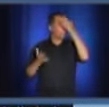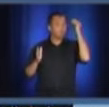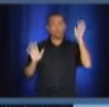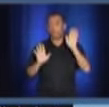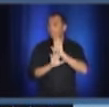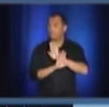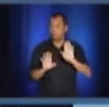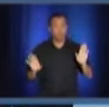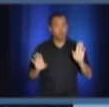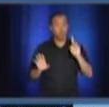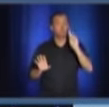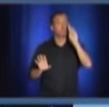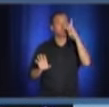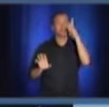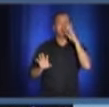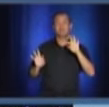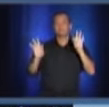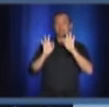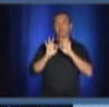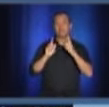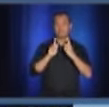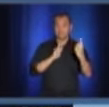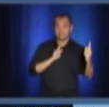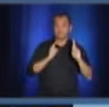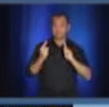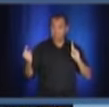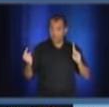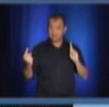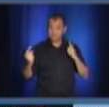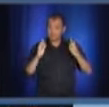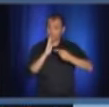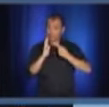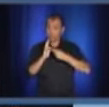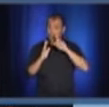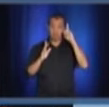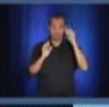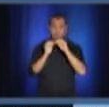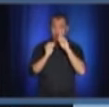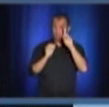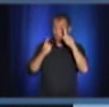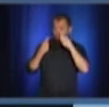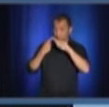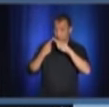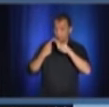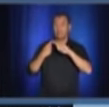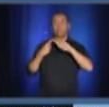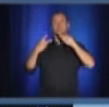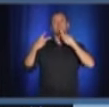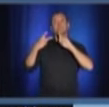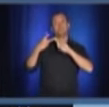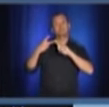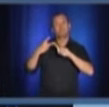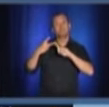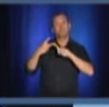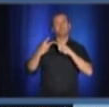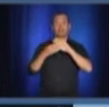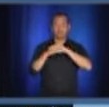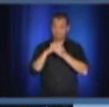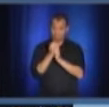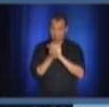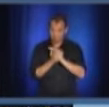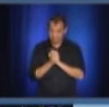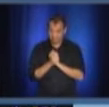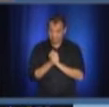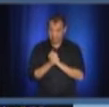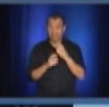la distanciation sociale, je sais que je radote, le lavage des mains, parce que je peux vous dire que j'ai vu depuis qu'on a ajouté le masque, beaucoup moins de